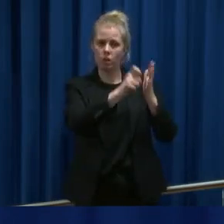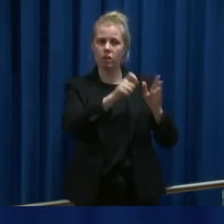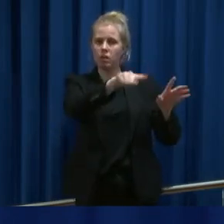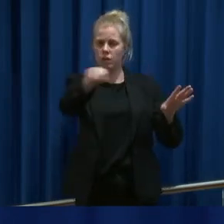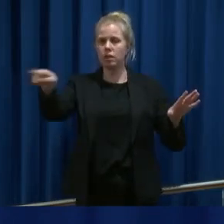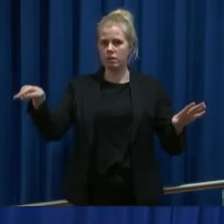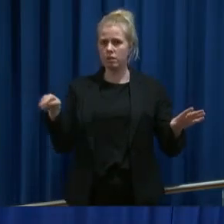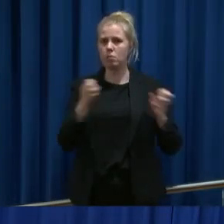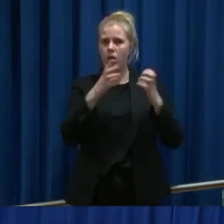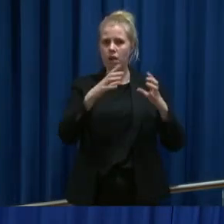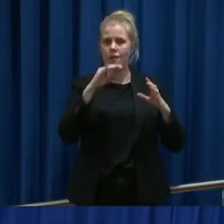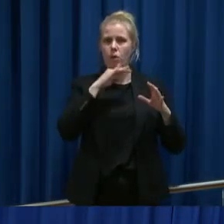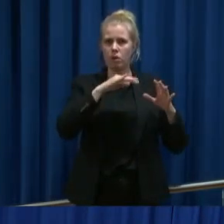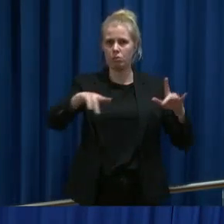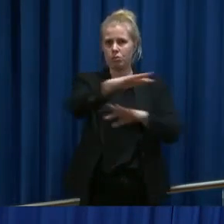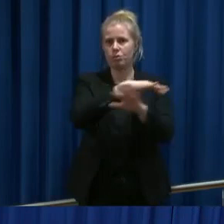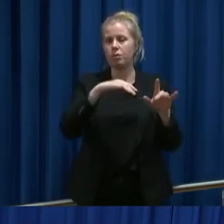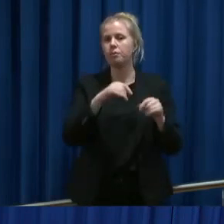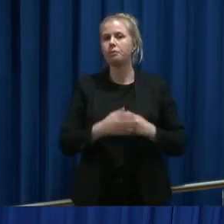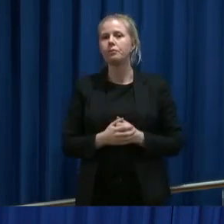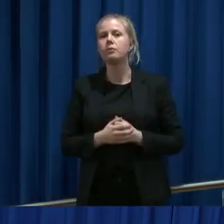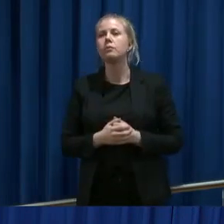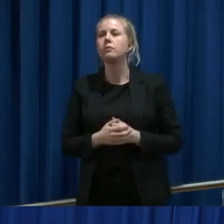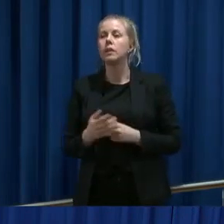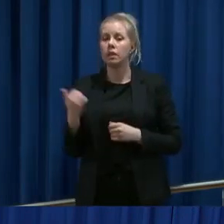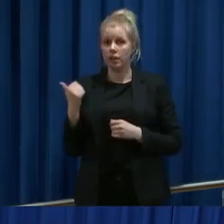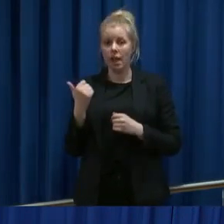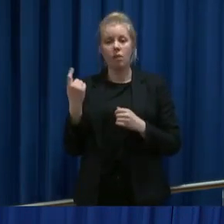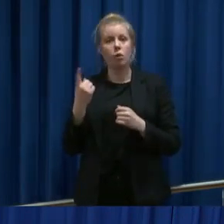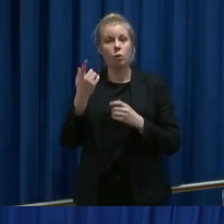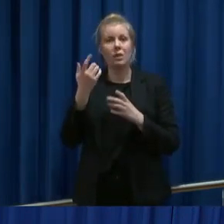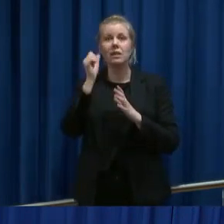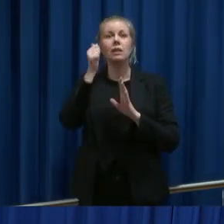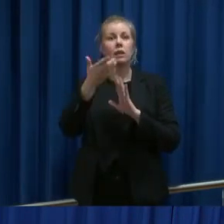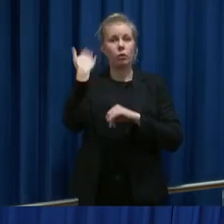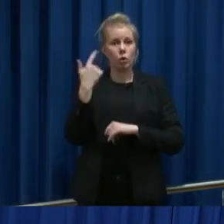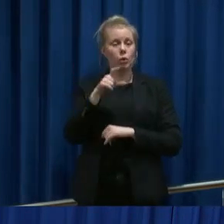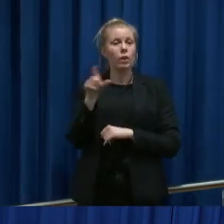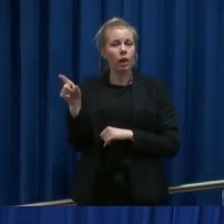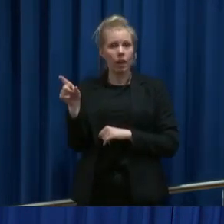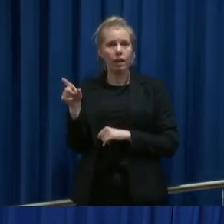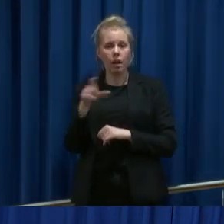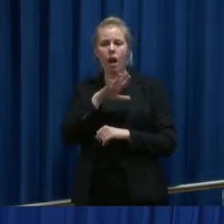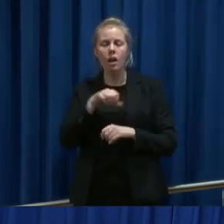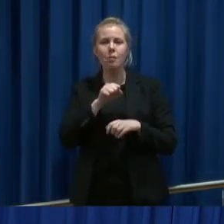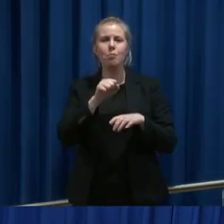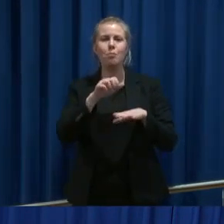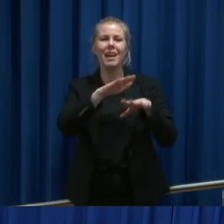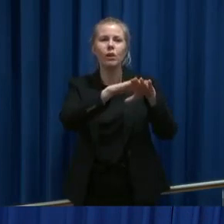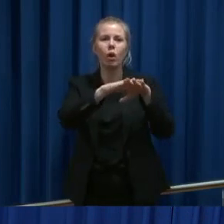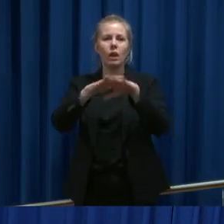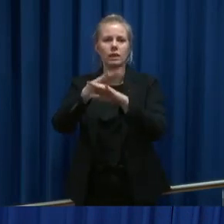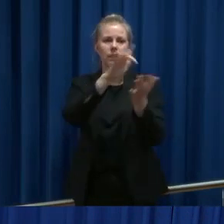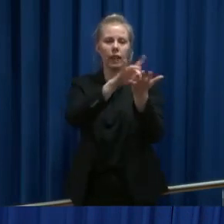Det var et av de tydelige anbefalingene som vi kom med ganske tidlig i forrige uke nemlig at alle røringssteder, for eksempel på